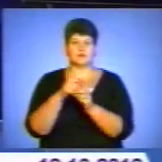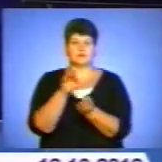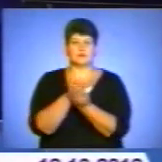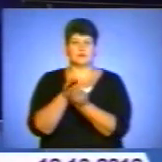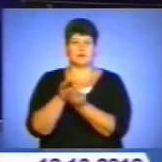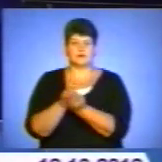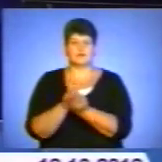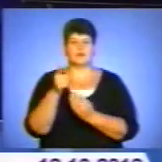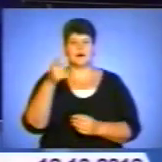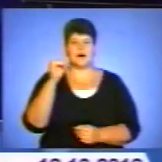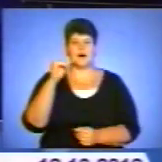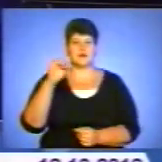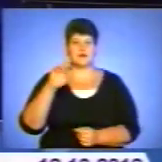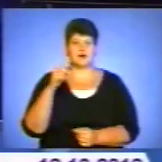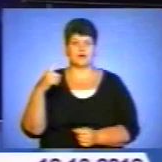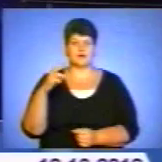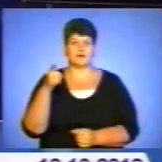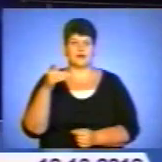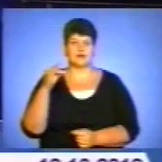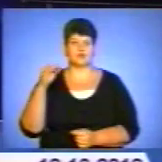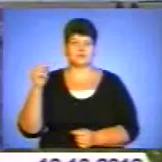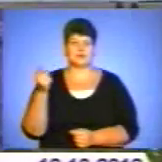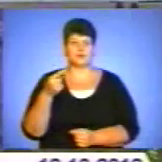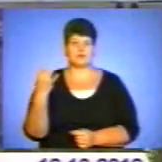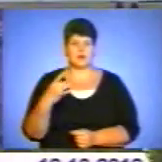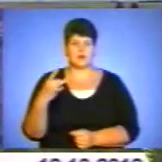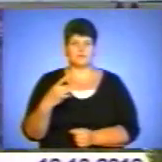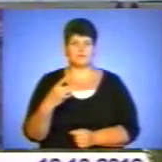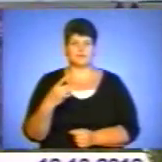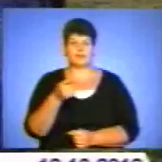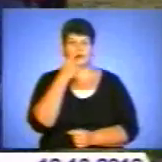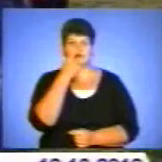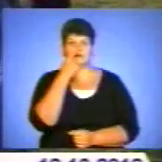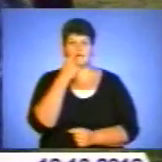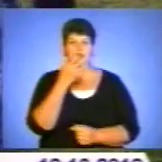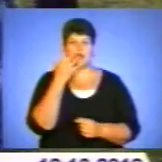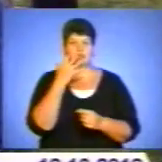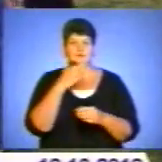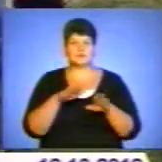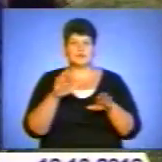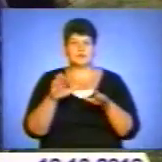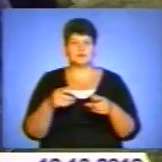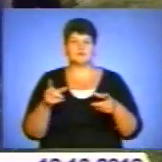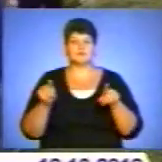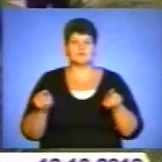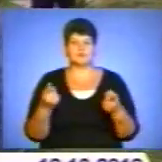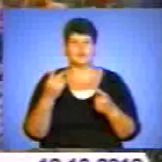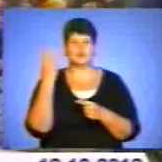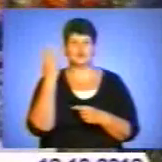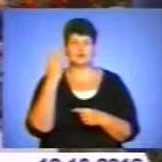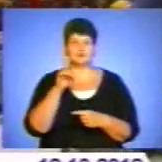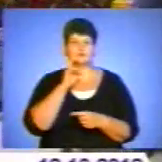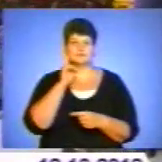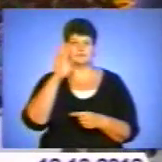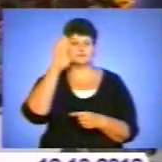цвинтаря в гаях Гречинських Тернопільського району. Нещодавно гарячими слідами правоохоронці затримали чотирьох неповнолітніх